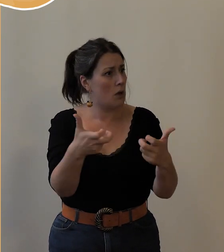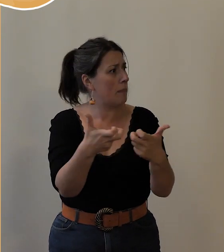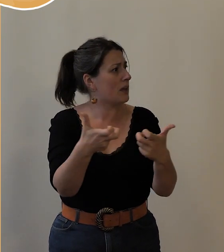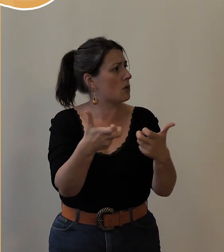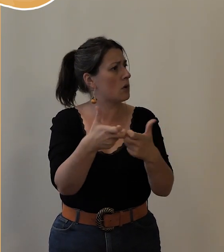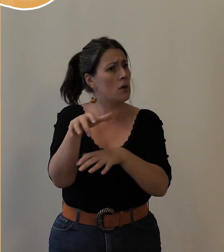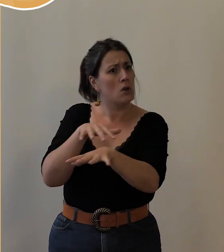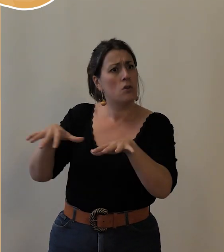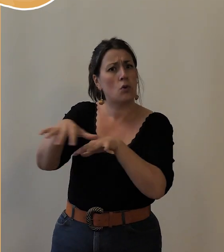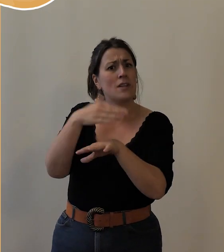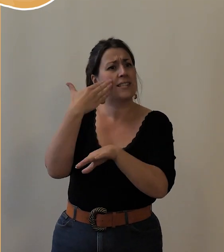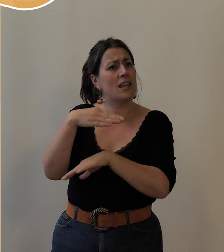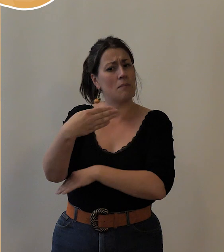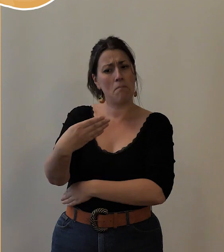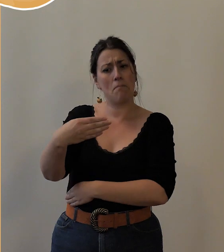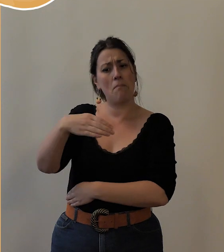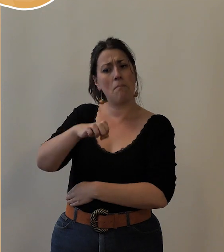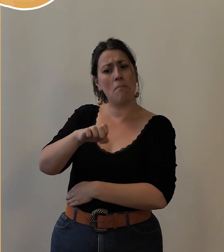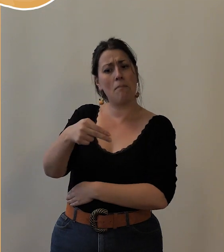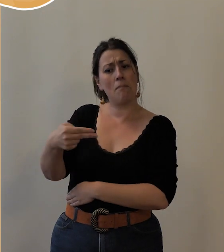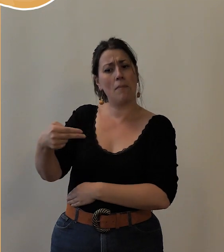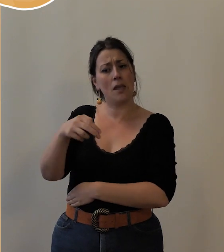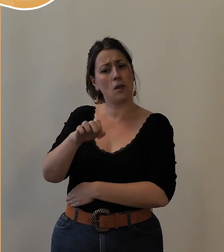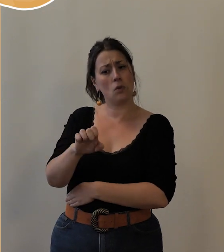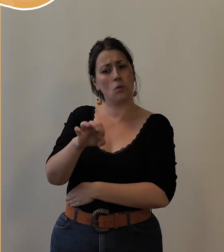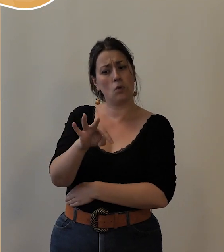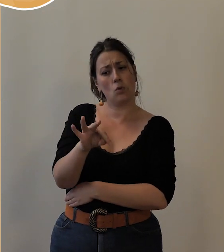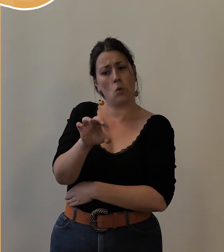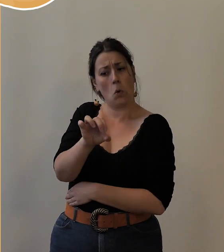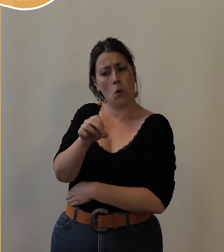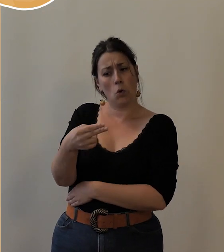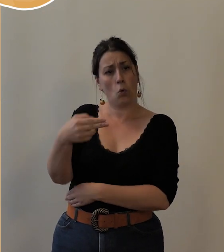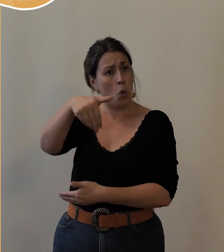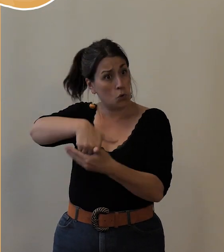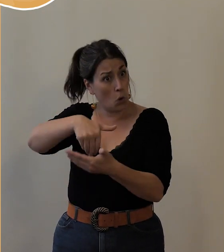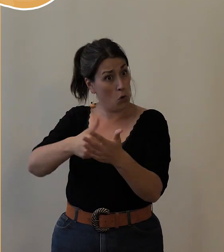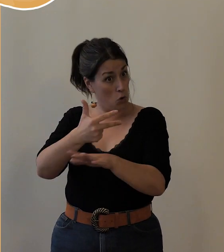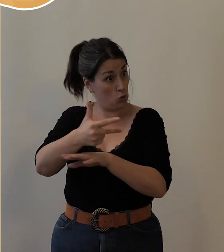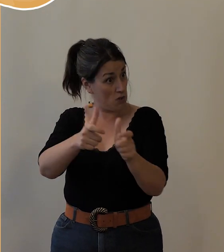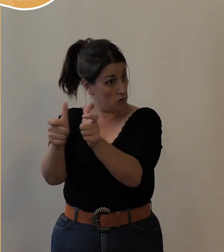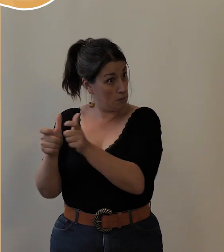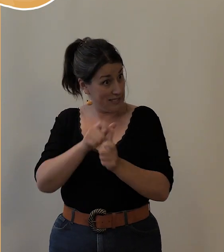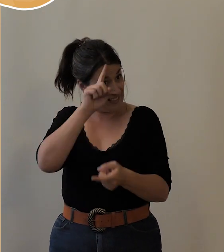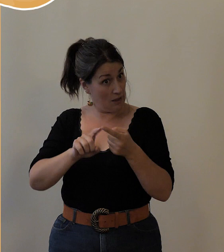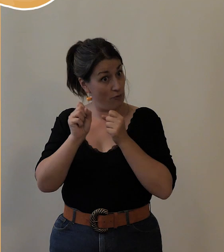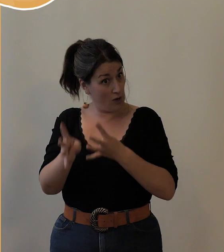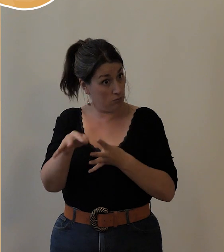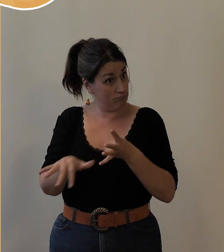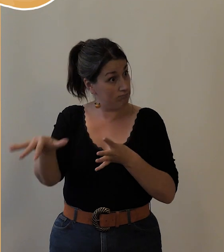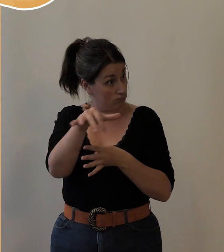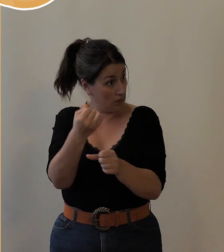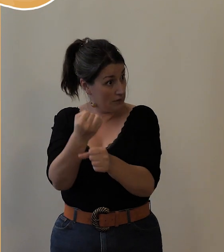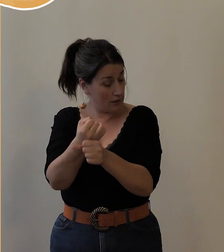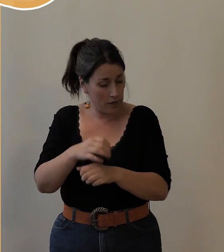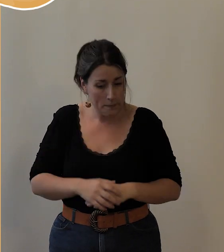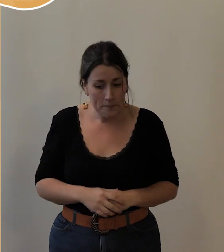zone du Menton, on accueille trois entreprises ou coopératives spécialisées dans le vélo. Vous savez où c le Menton ? C près